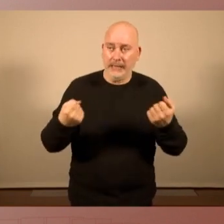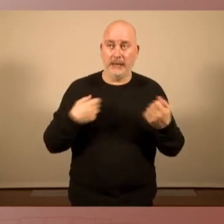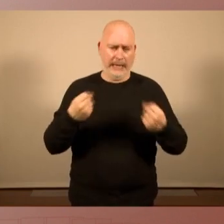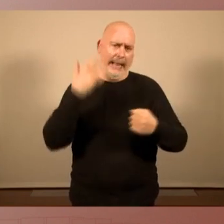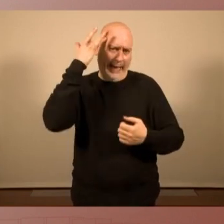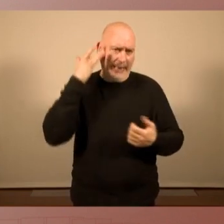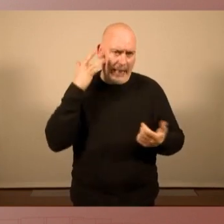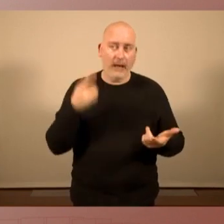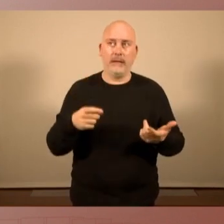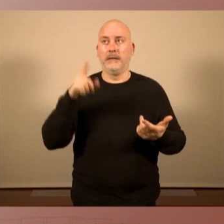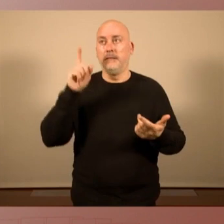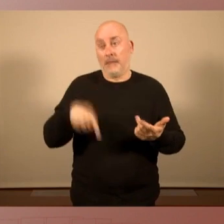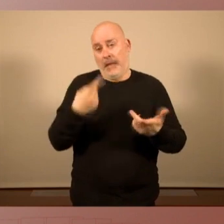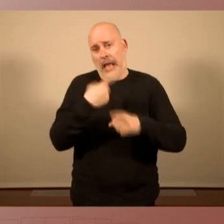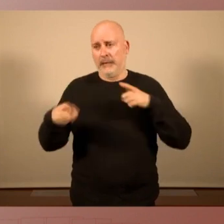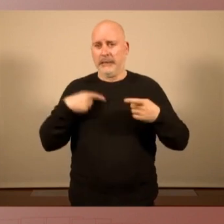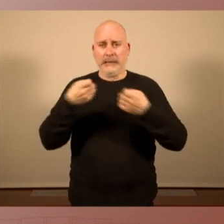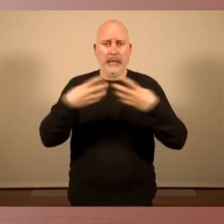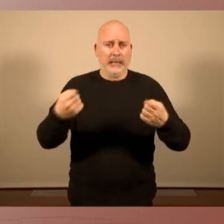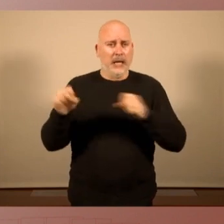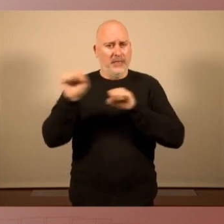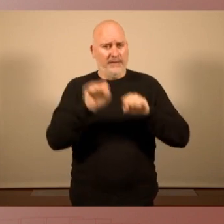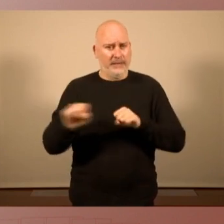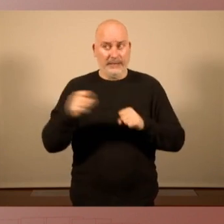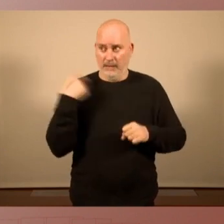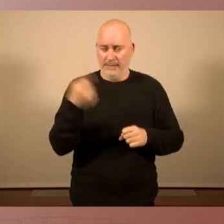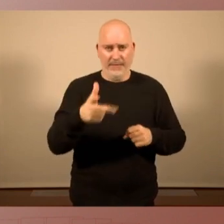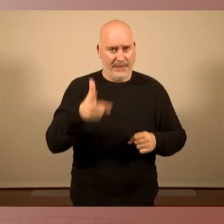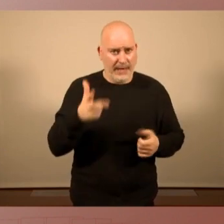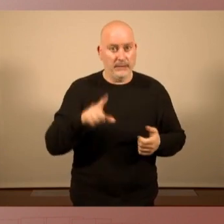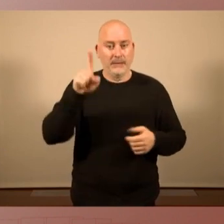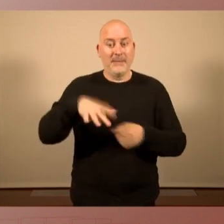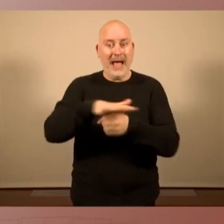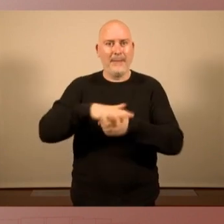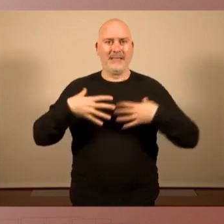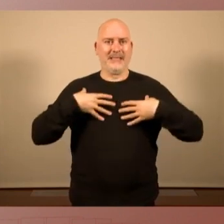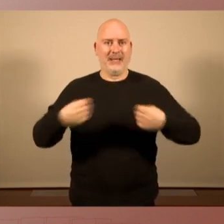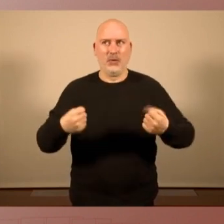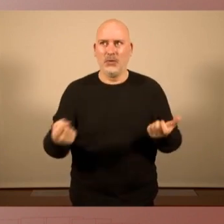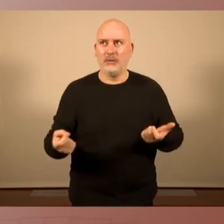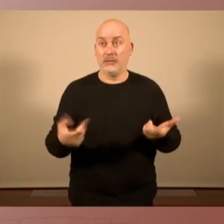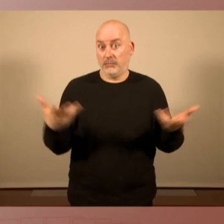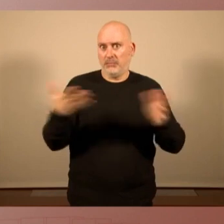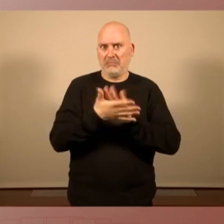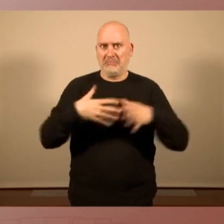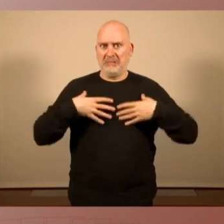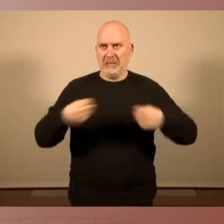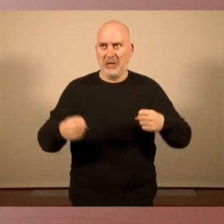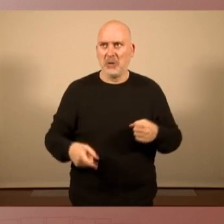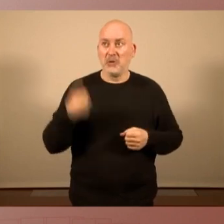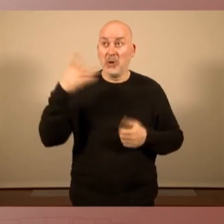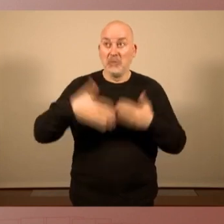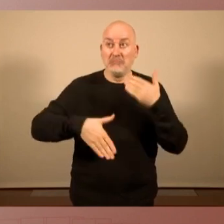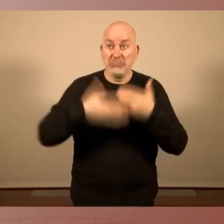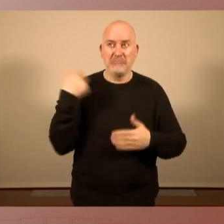esportiques netes també. Això és el que venim a fer en l'àmbit de la salut. Parlen vostès, parlen del PSC de salut, però si els primers que van començar esquartarà i